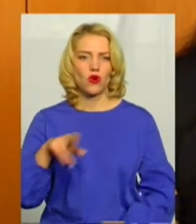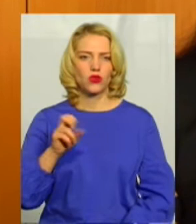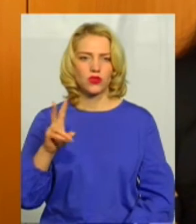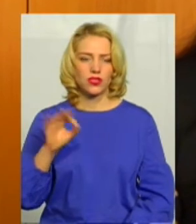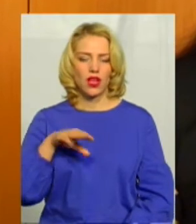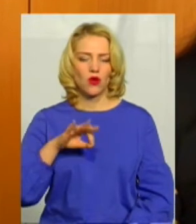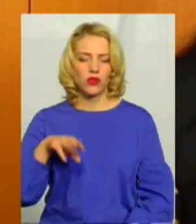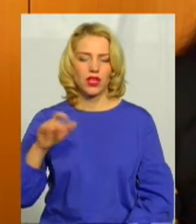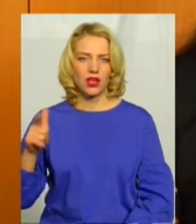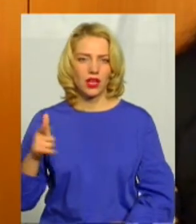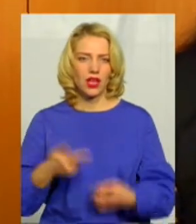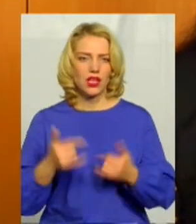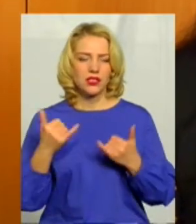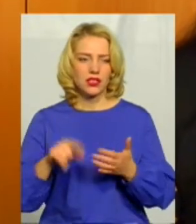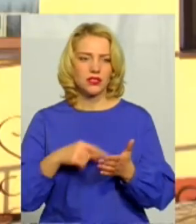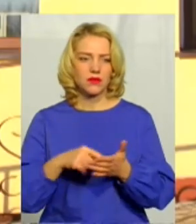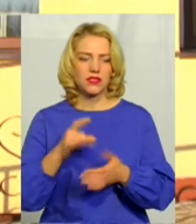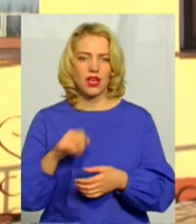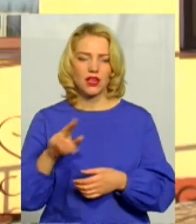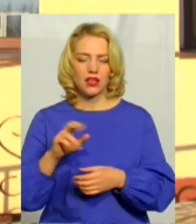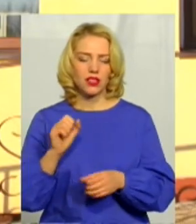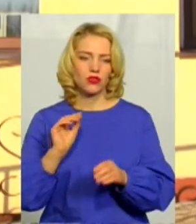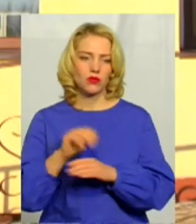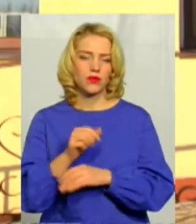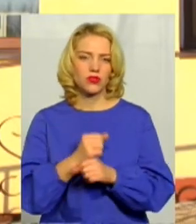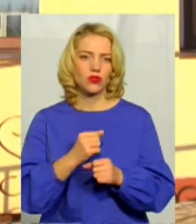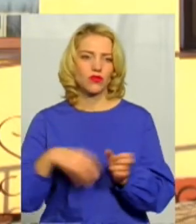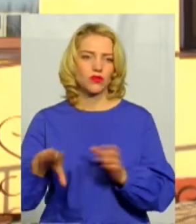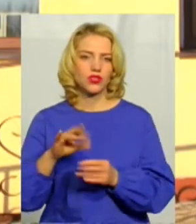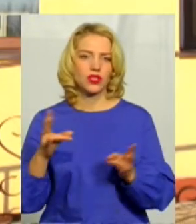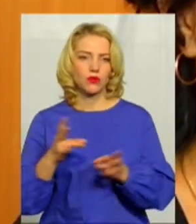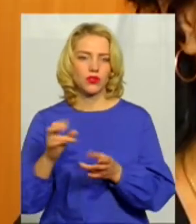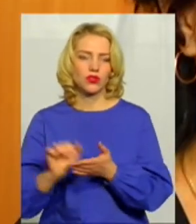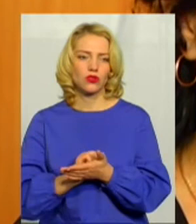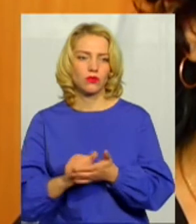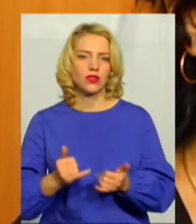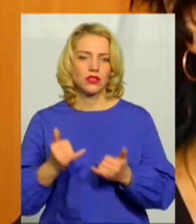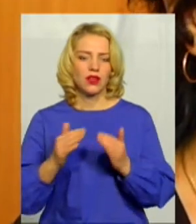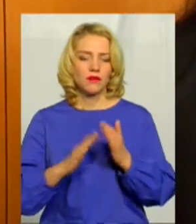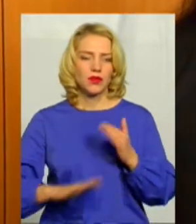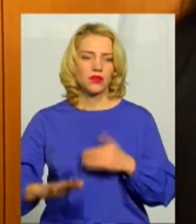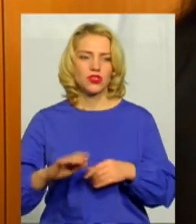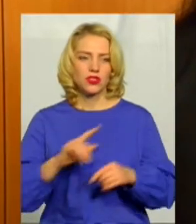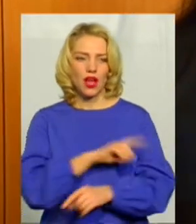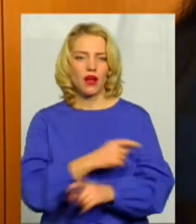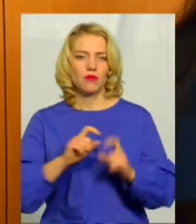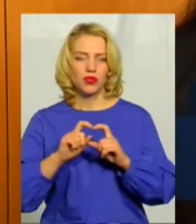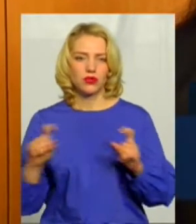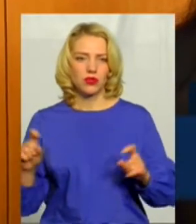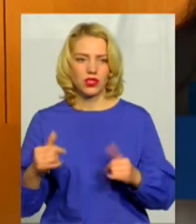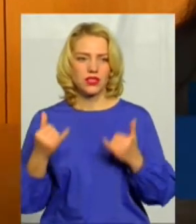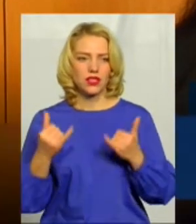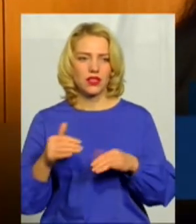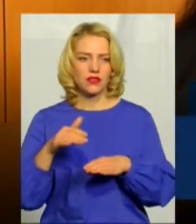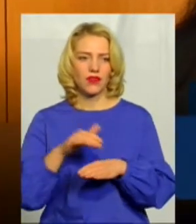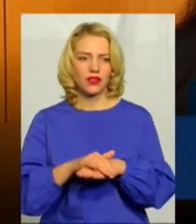Гріх. Наразі міська рада доопрацьовує усі необхідні документи на приміщення амбулаторії, додає чиновниця. Зараз фактично